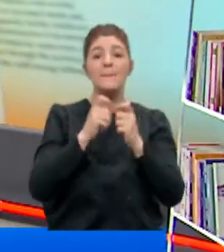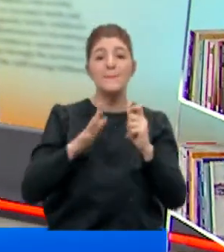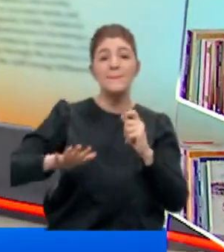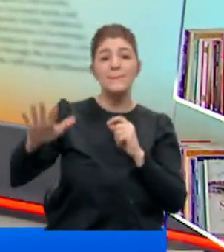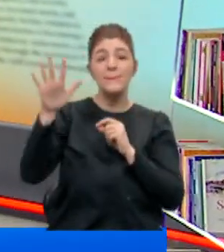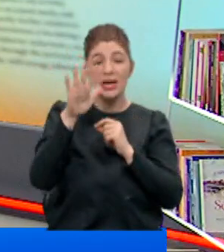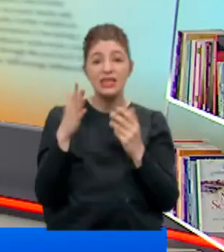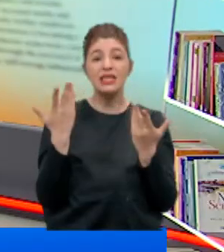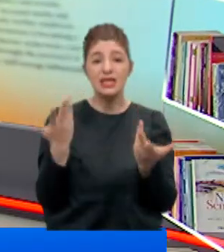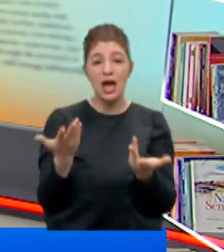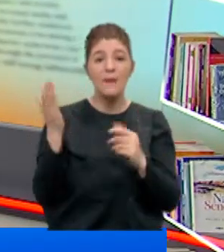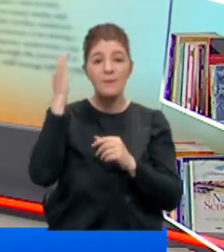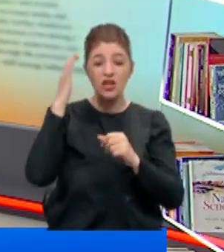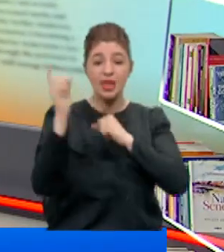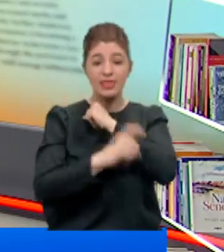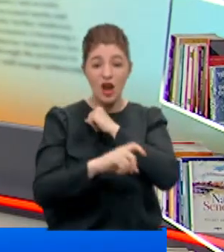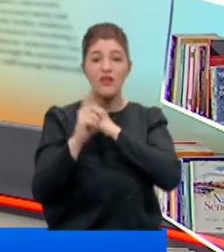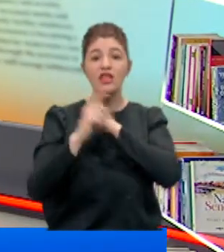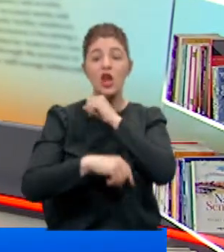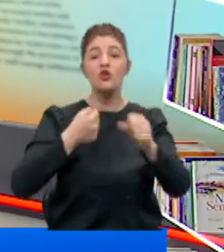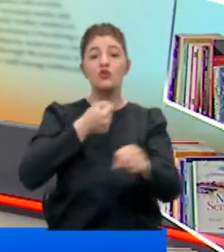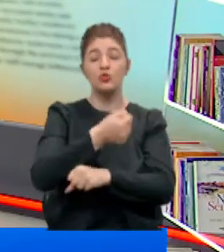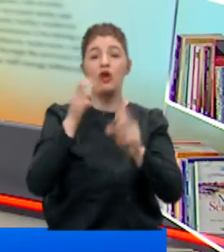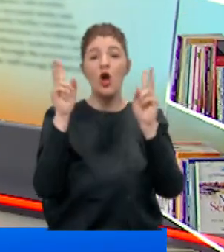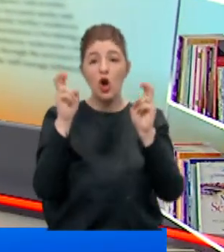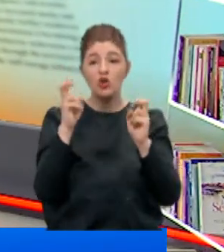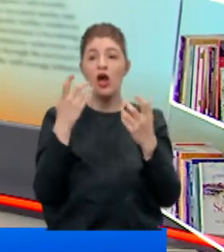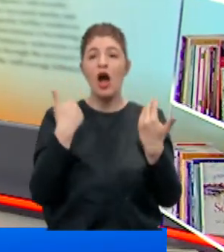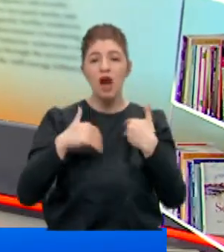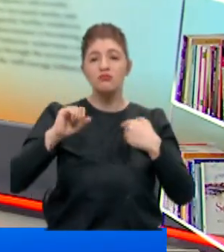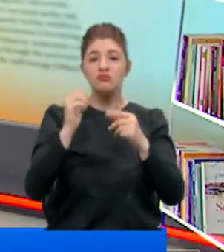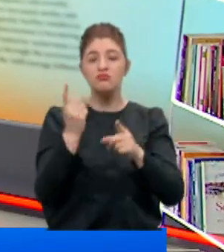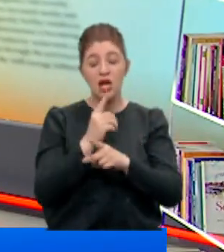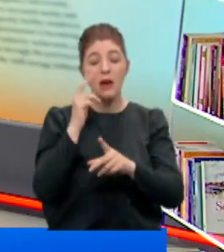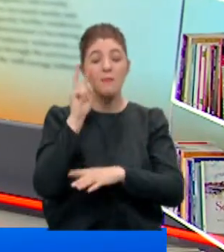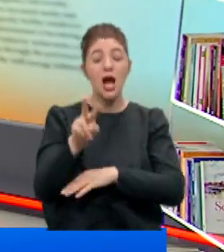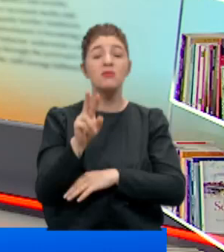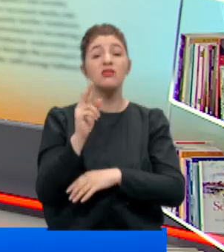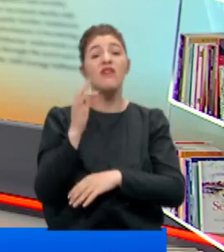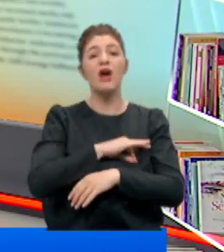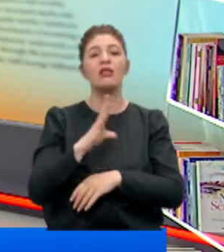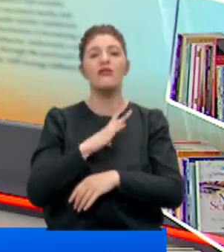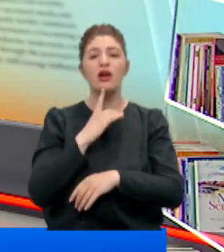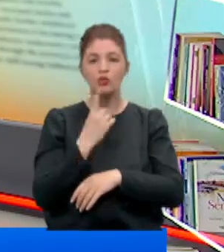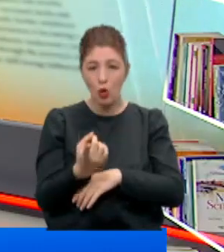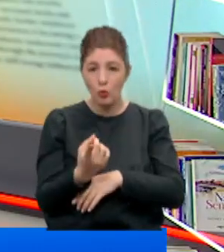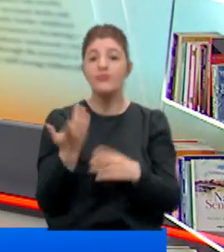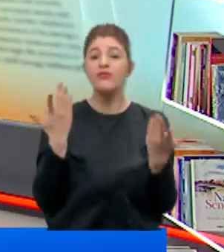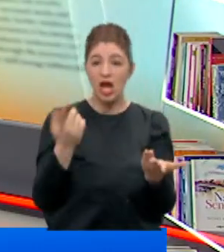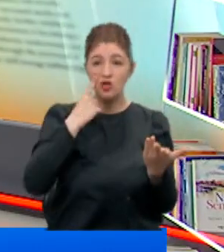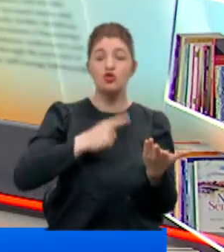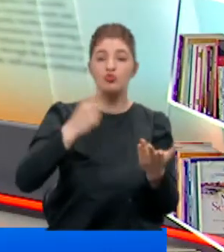ülkelerinin de başta terör ve terörle mücadele konusundaki tutumlarını gözden geçirmelerinde fayda vardır diyorum.